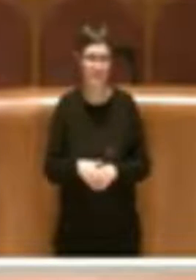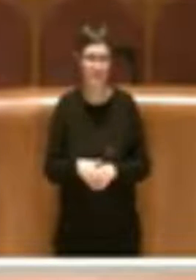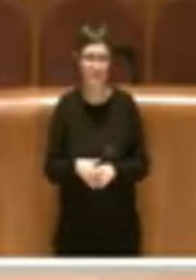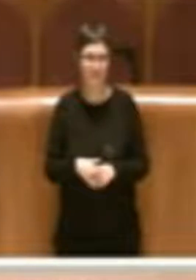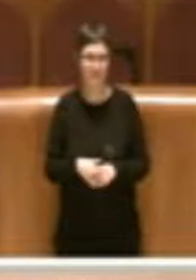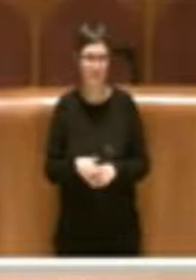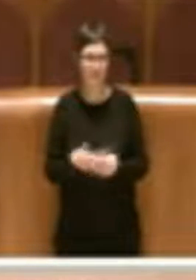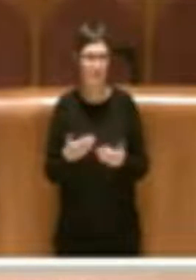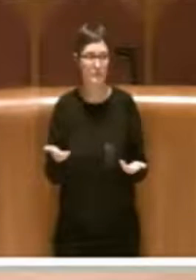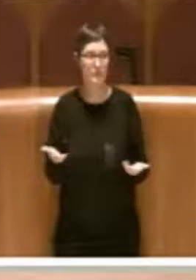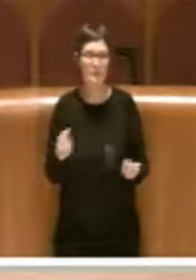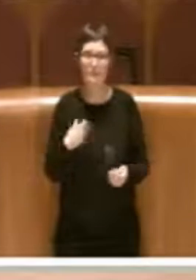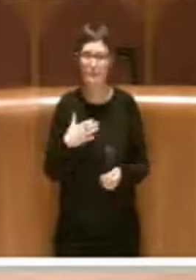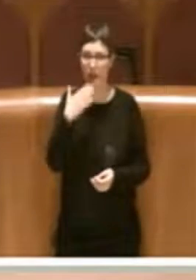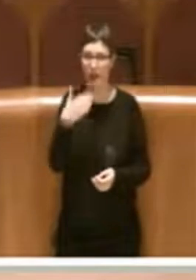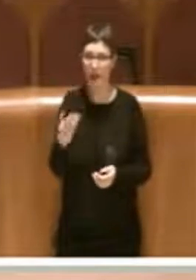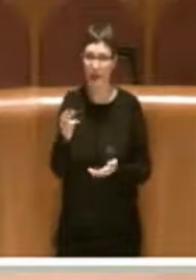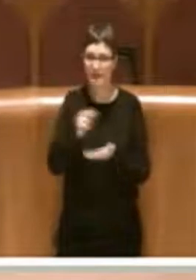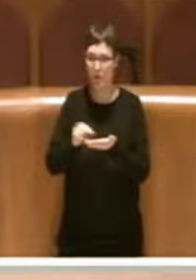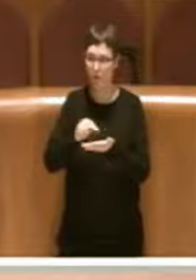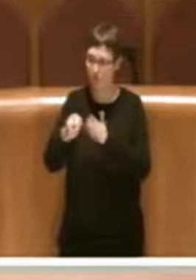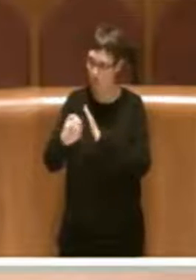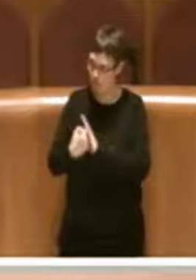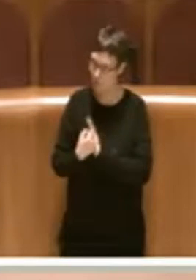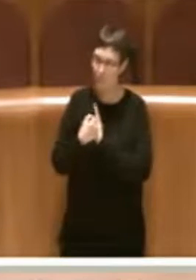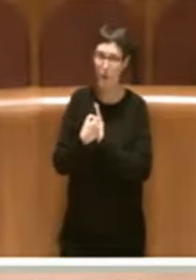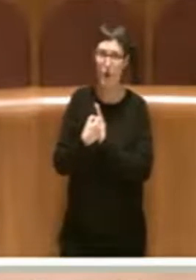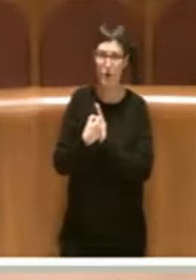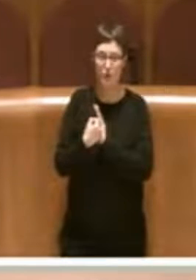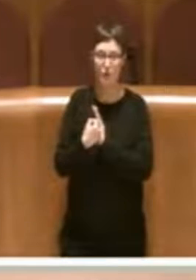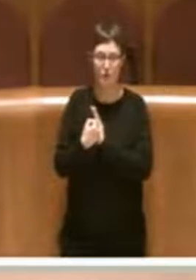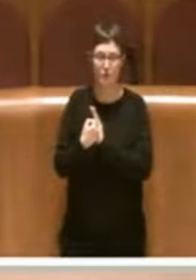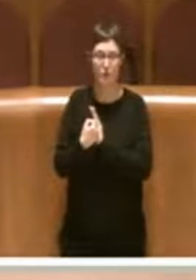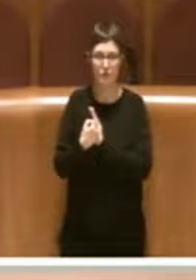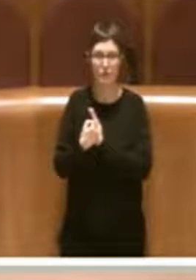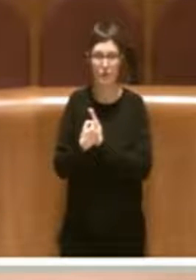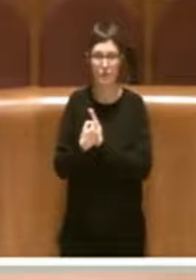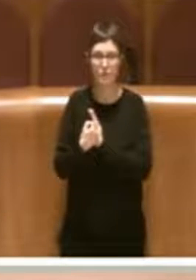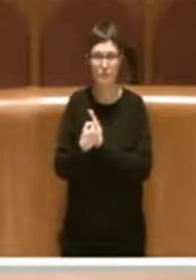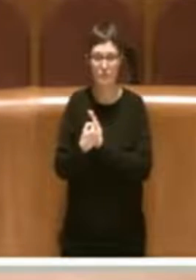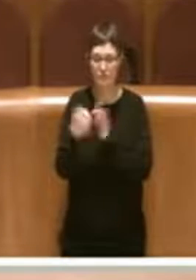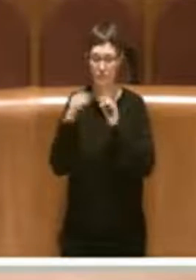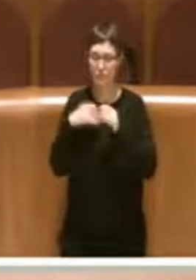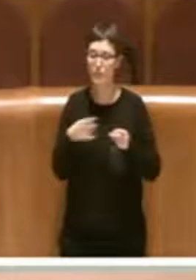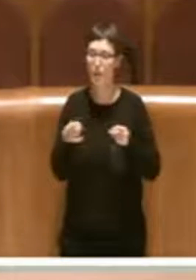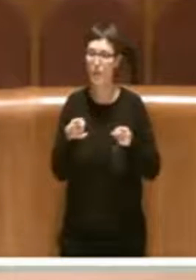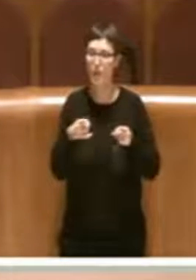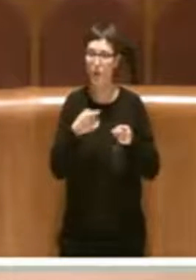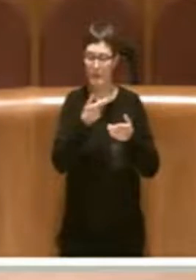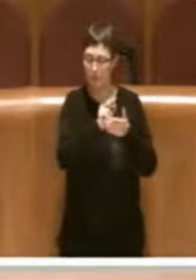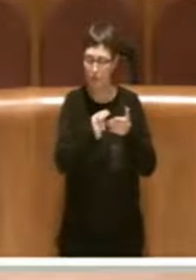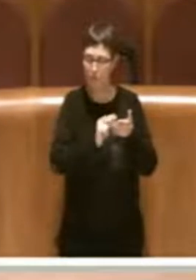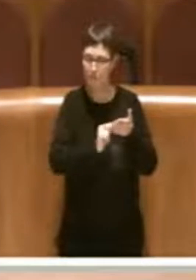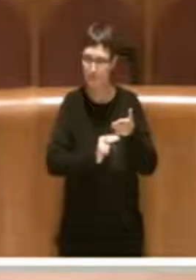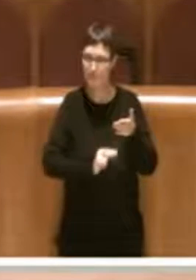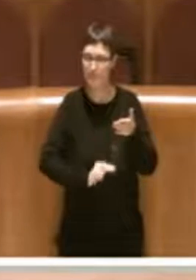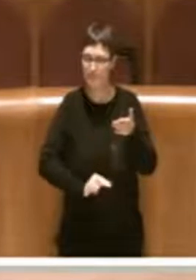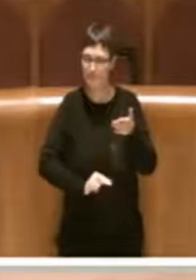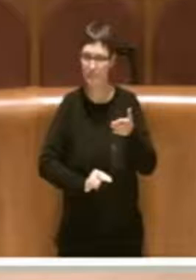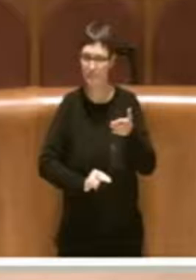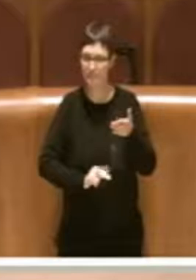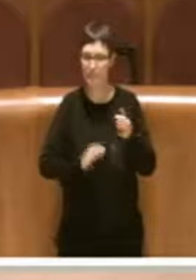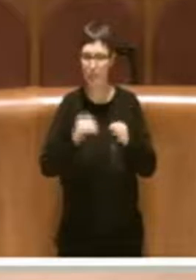Ringrazio gli uffici per il supporto che hanno dato alla stesura dal punto di vista tecnico di